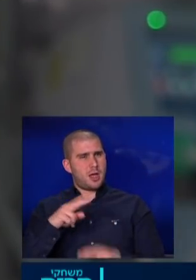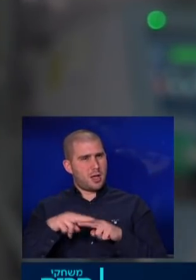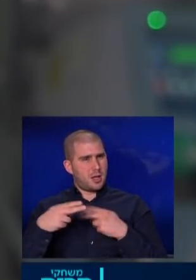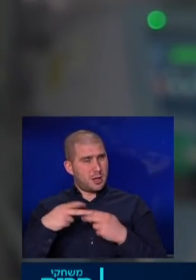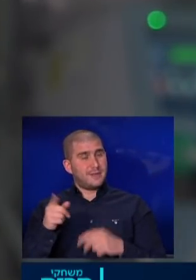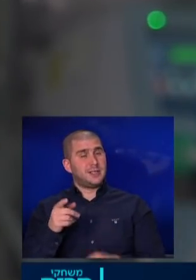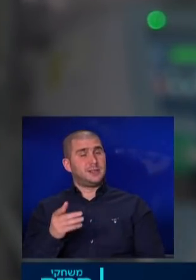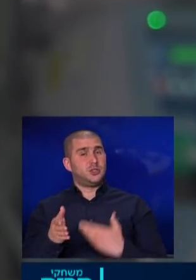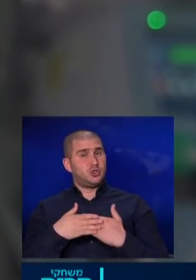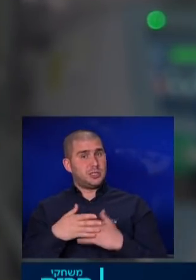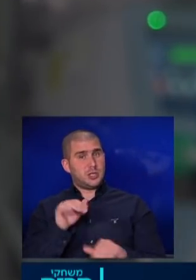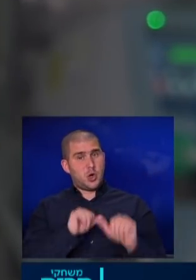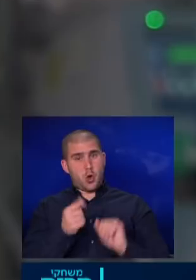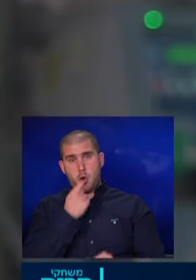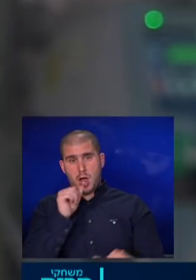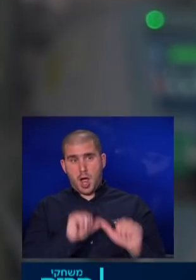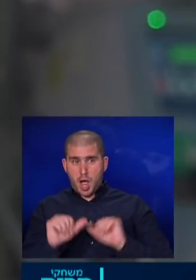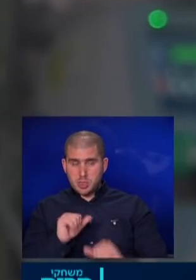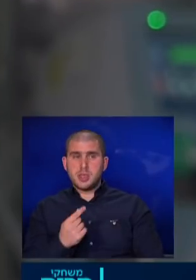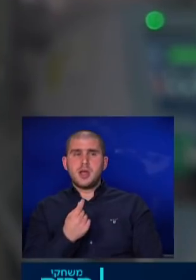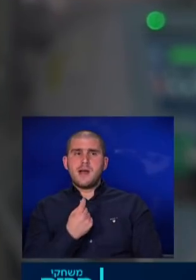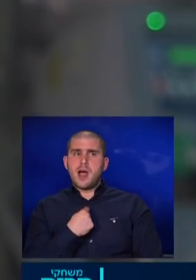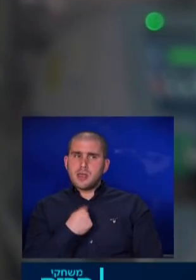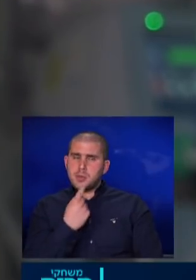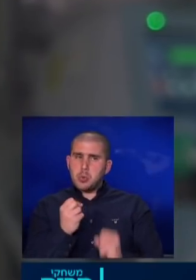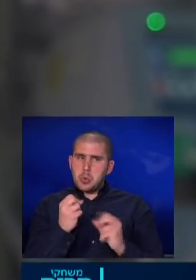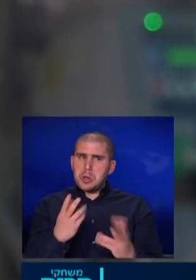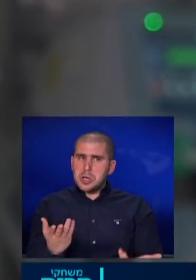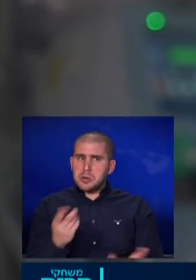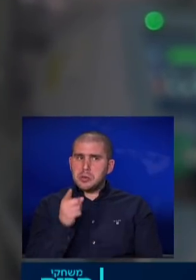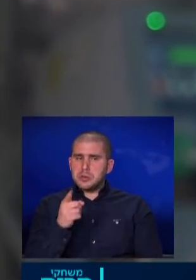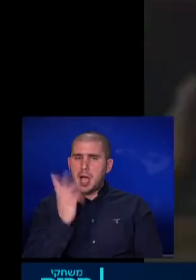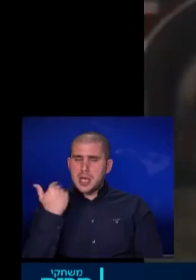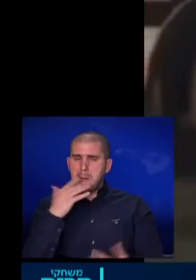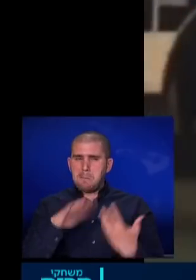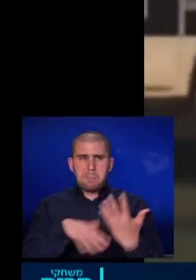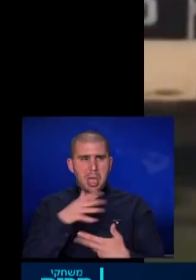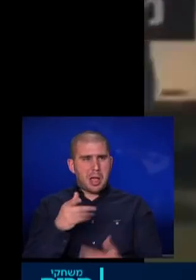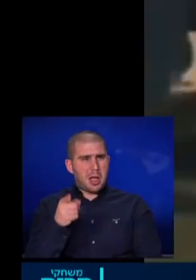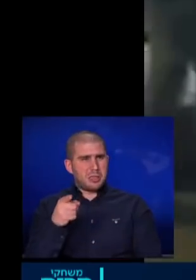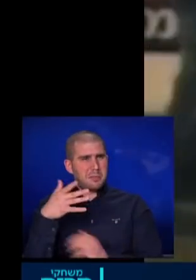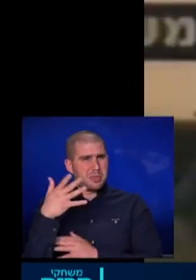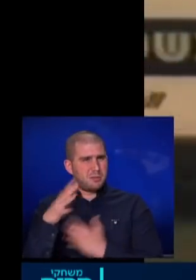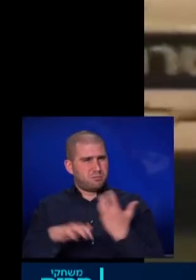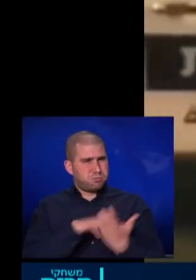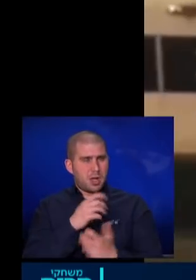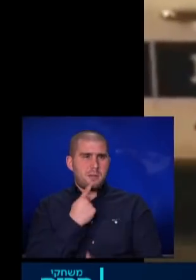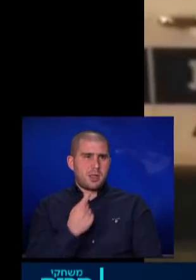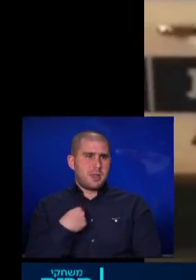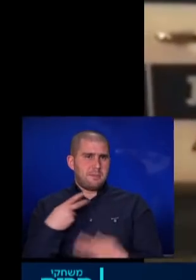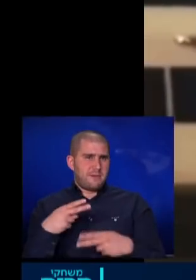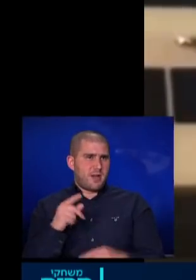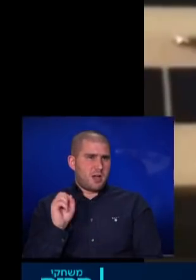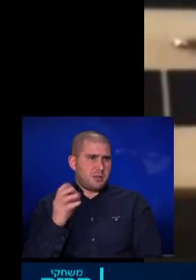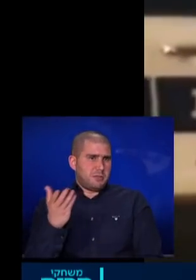רוכחת אז אני כאילו אמרתי טוב אתה יודע, היה גם את הבלגן הזה במדינה אמרתי, אני